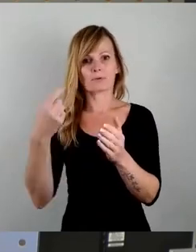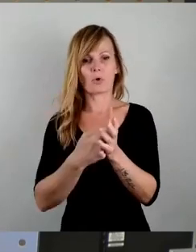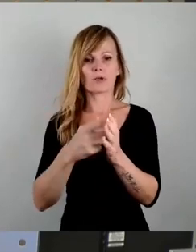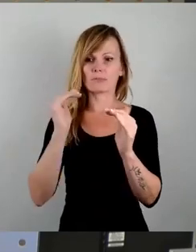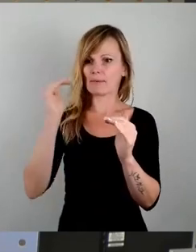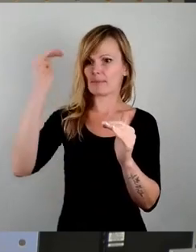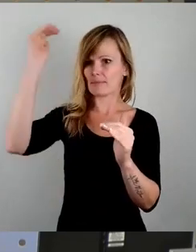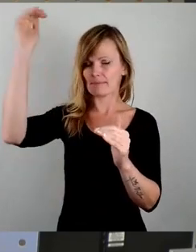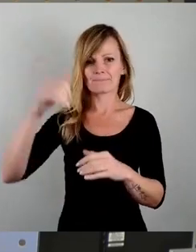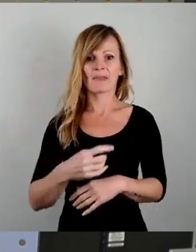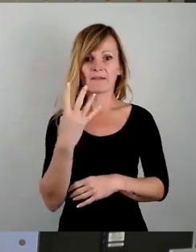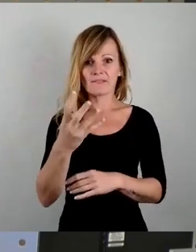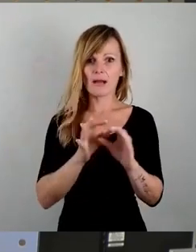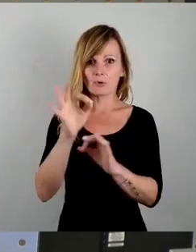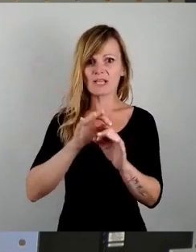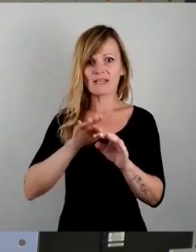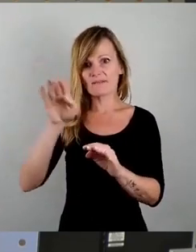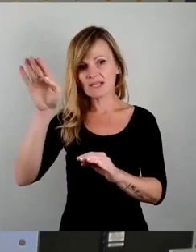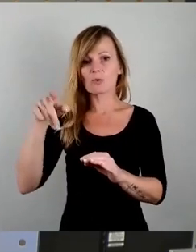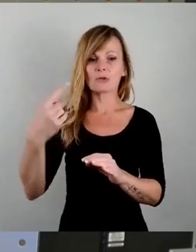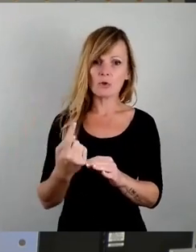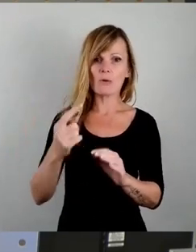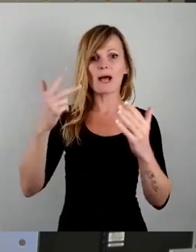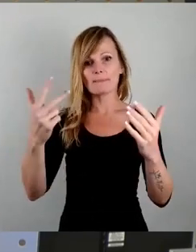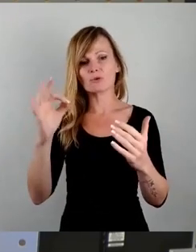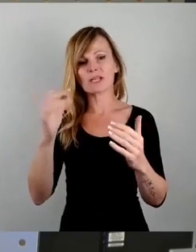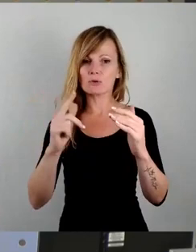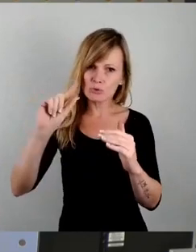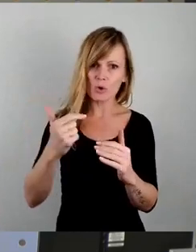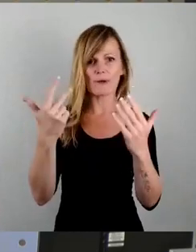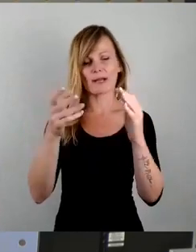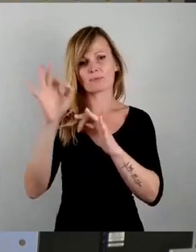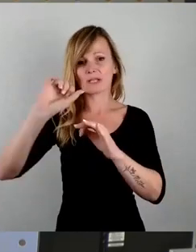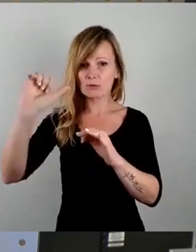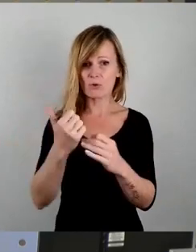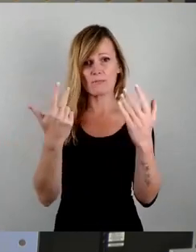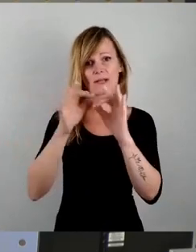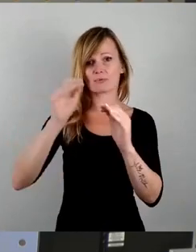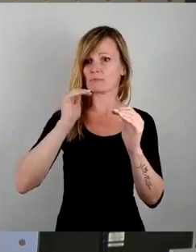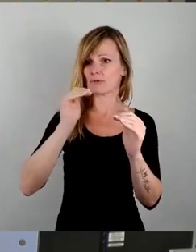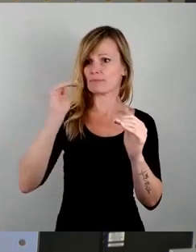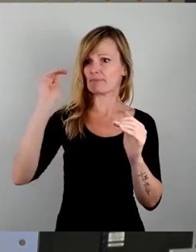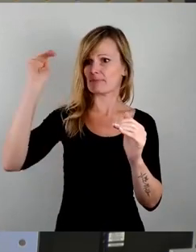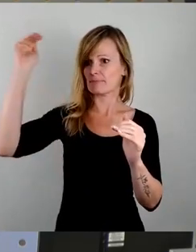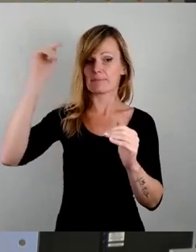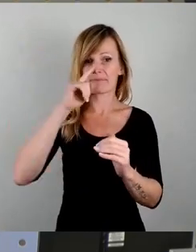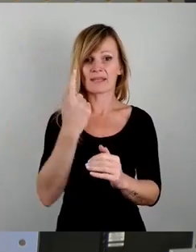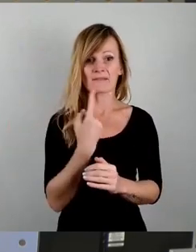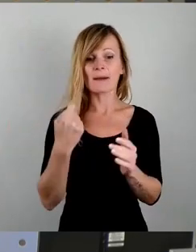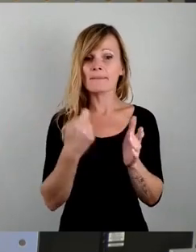Prozent Inflation und nächstes Jahr noch mal 8 Prozent und noch mal 8 Prozent und noch mal 8 Prozent. Also wir würden, wenn wir die Preise erhöhen, unsere